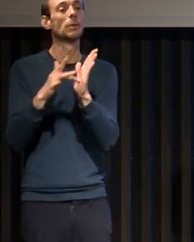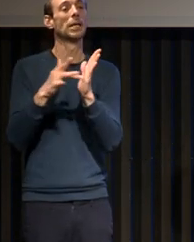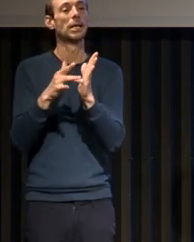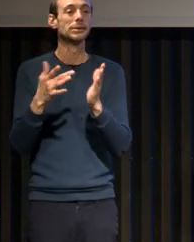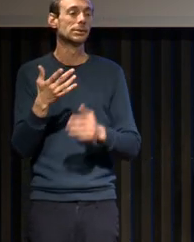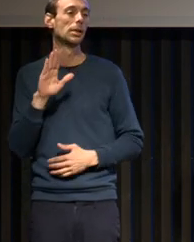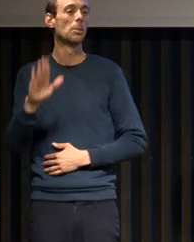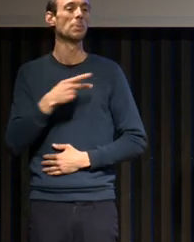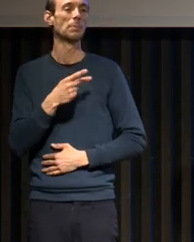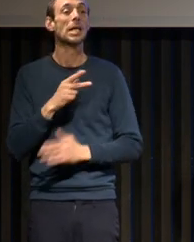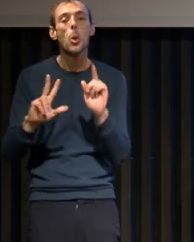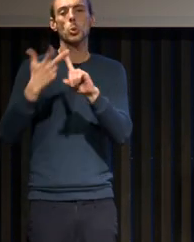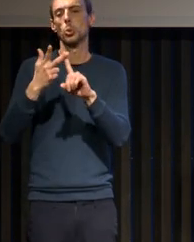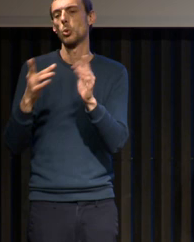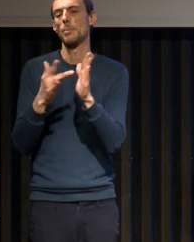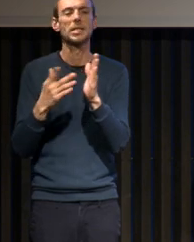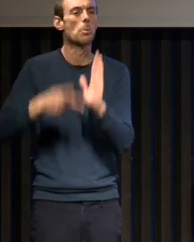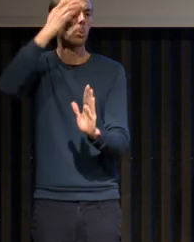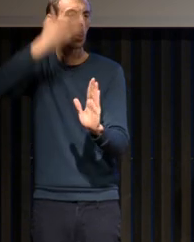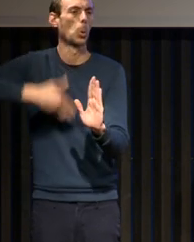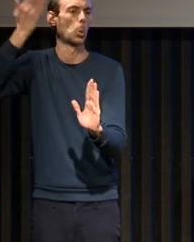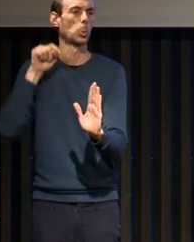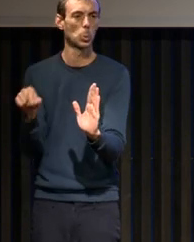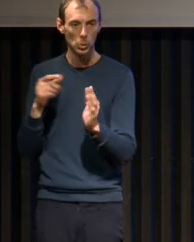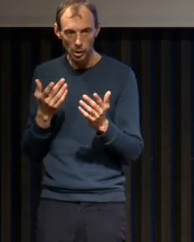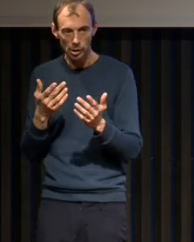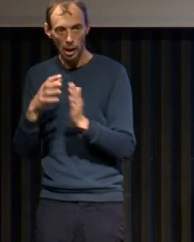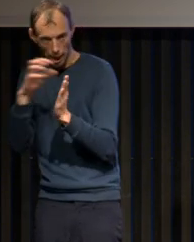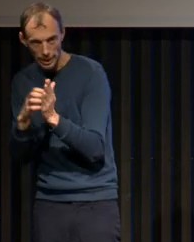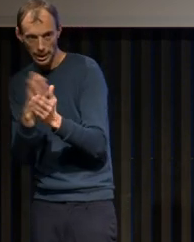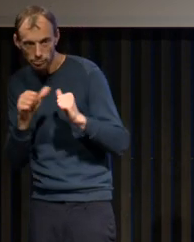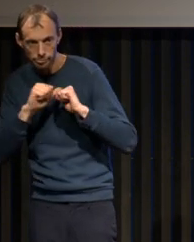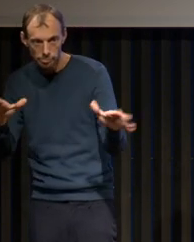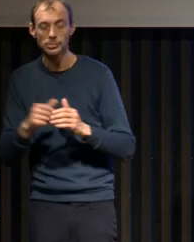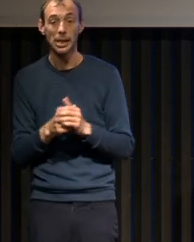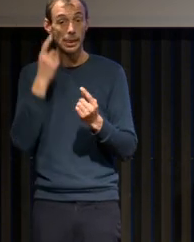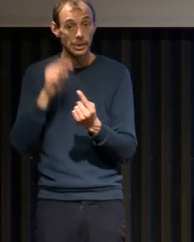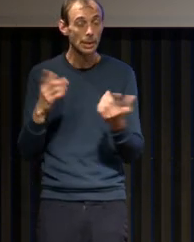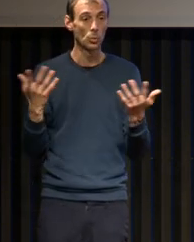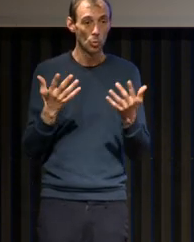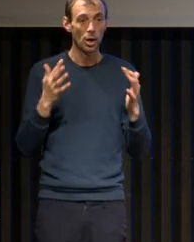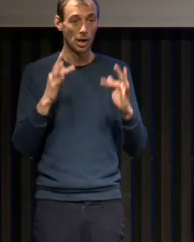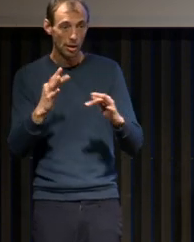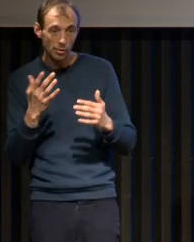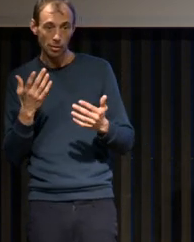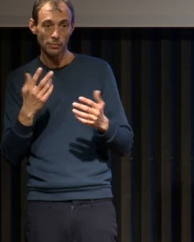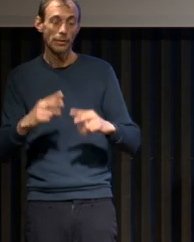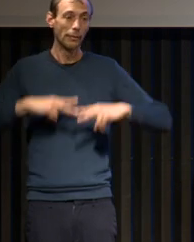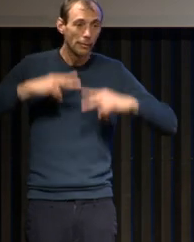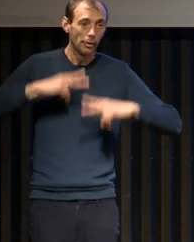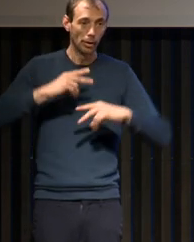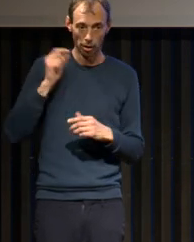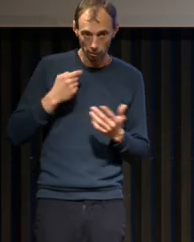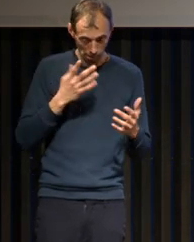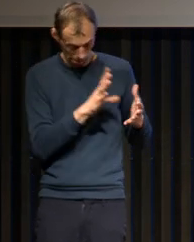Lancet, il le New England Journal, un papier qui évalue la prévalence du syndrome d'apnée obstructive du sommeil et son impact sur la somnolence et le risque